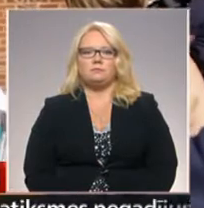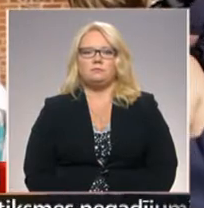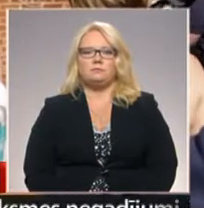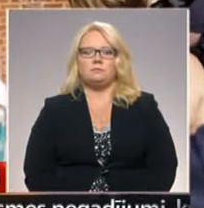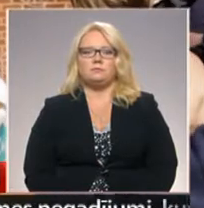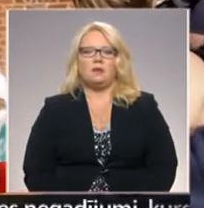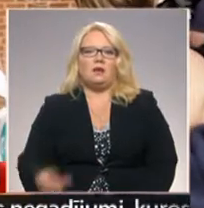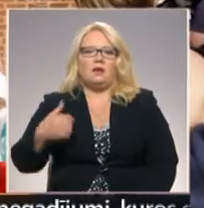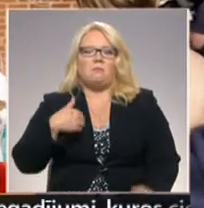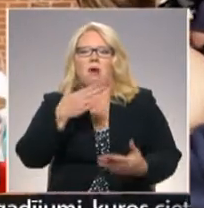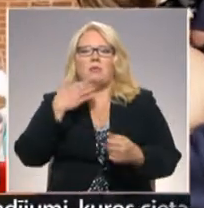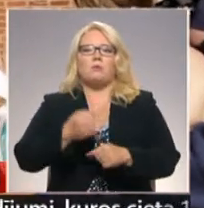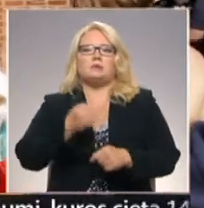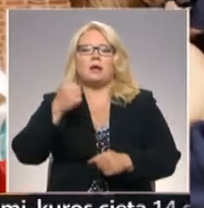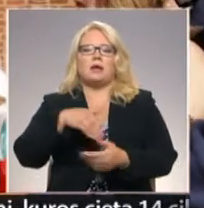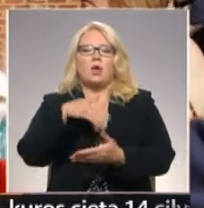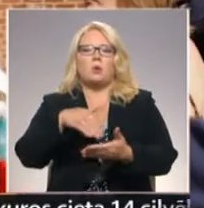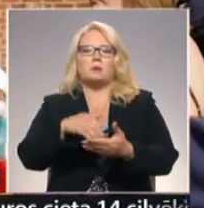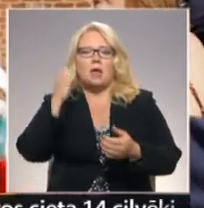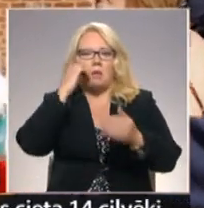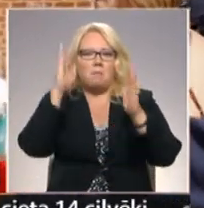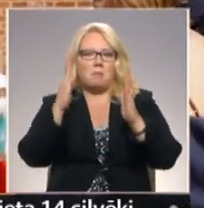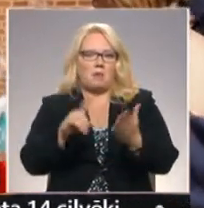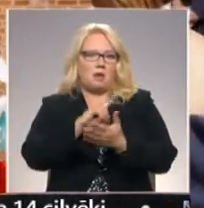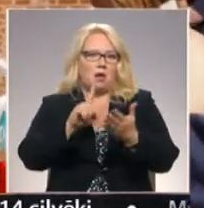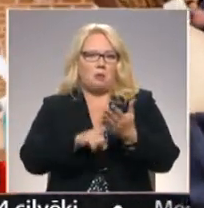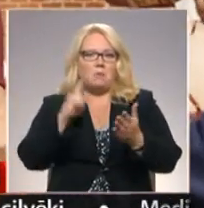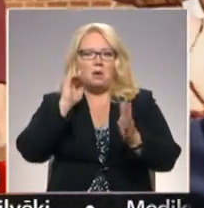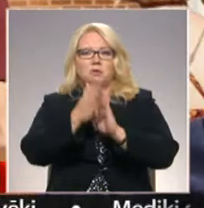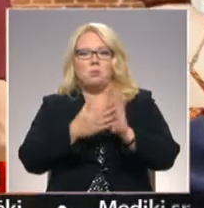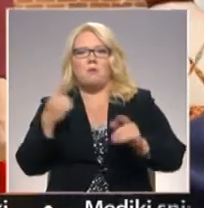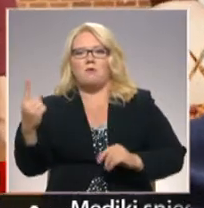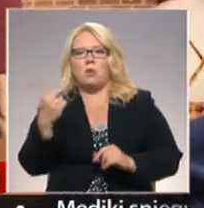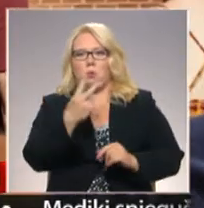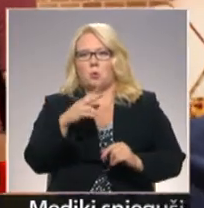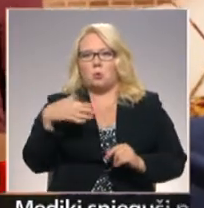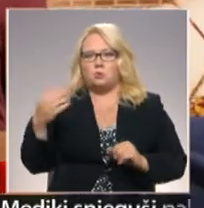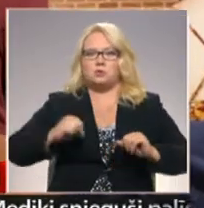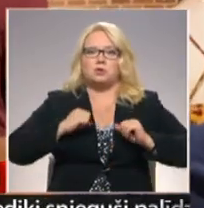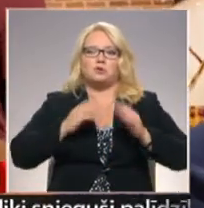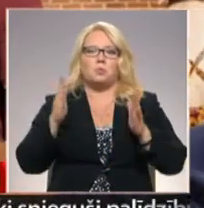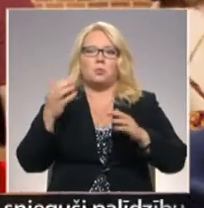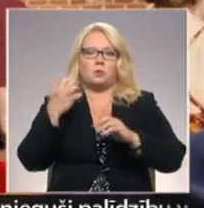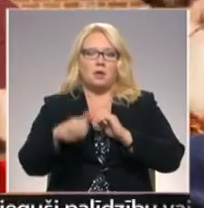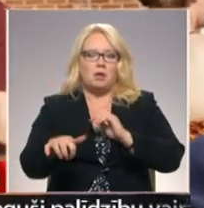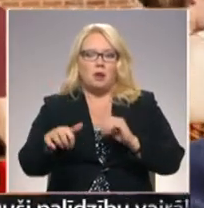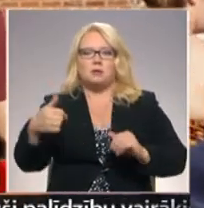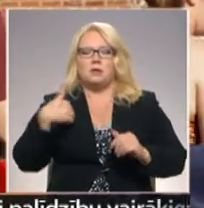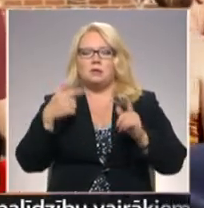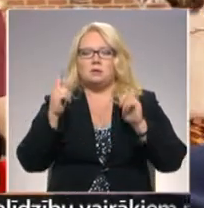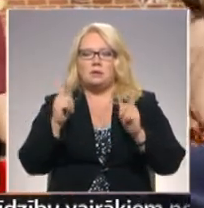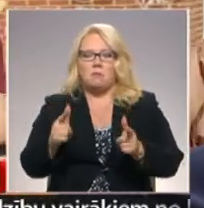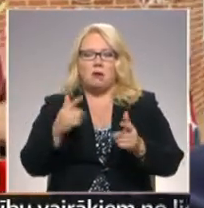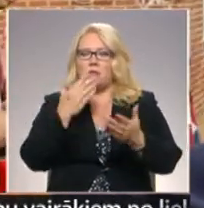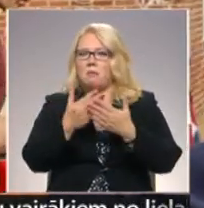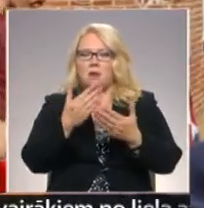Man nav stingra nostāja pieminekļu jautājumā. Es saprotu, gan vienu, gan otru pusi cenšos būt neitrāls. Es labprāt